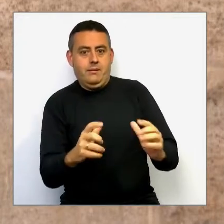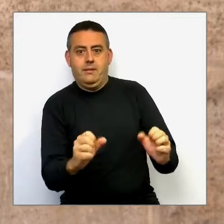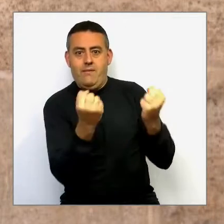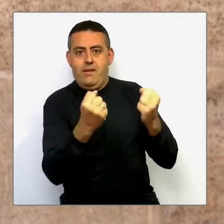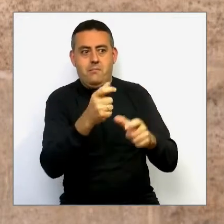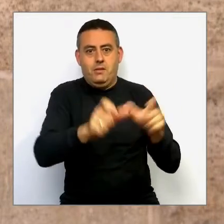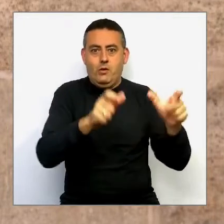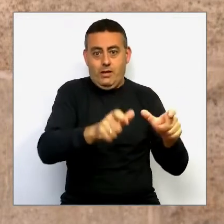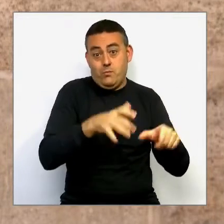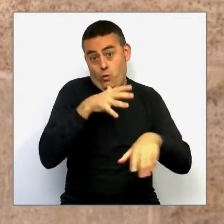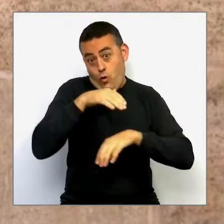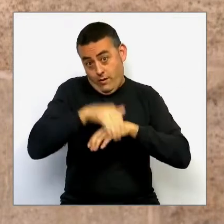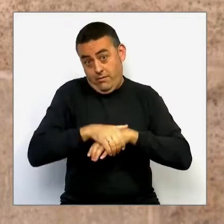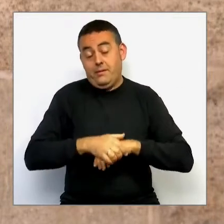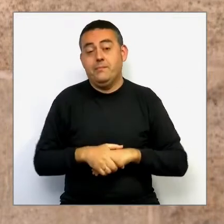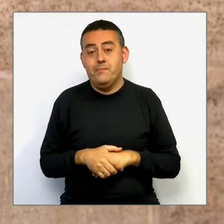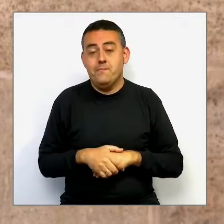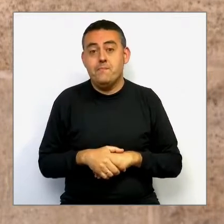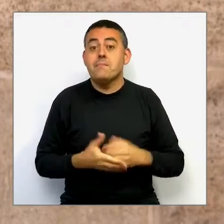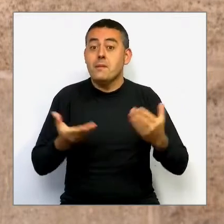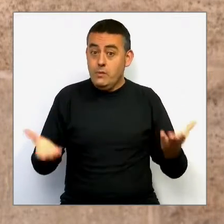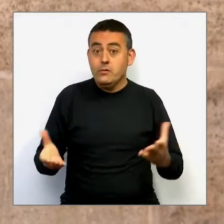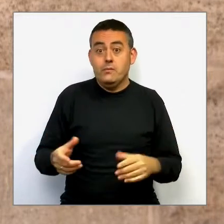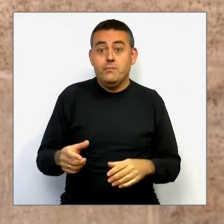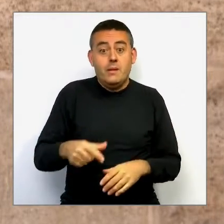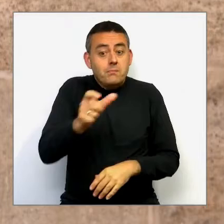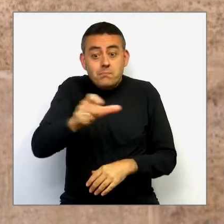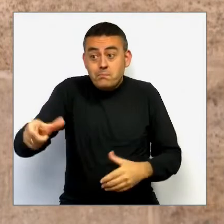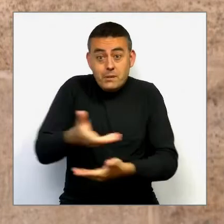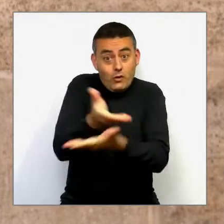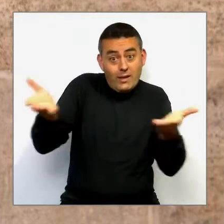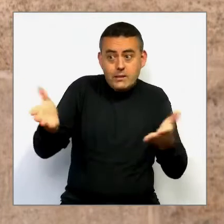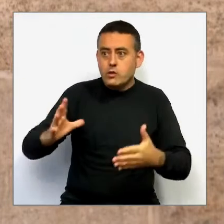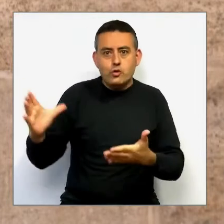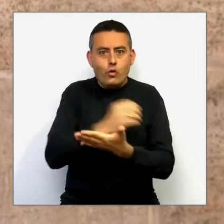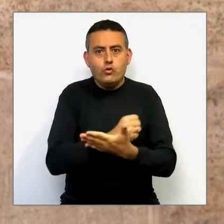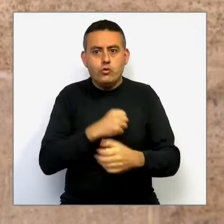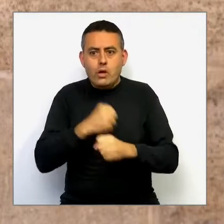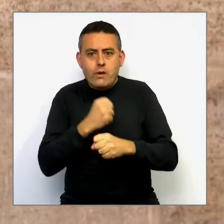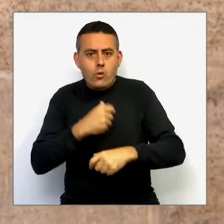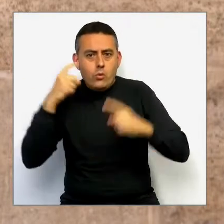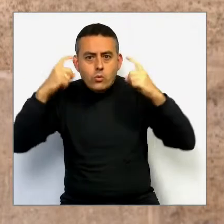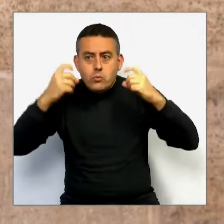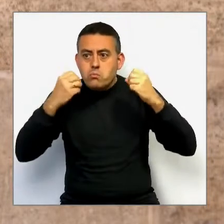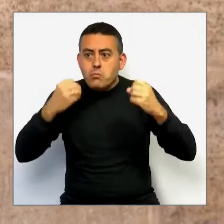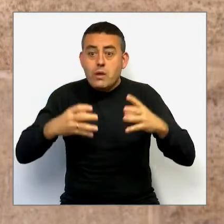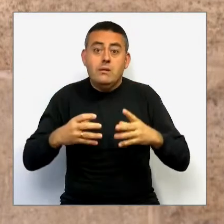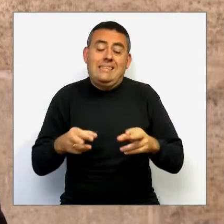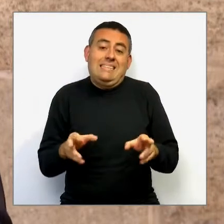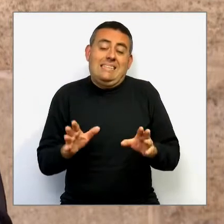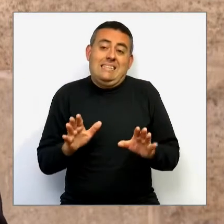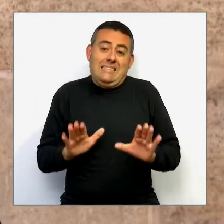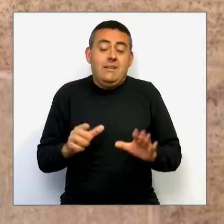convenciment del bon treball fet per tota la societat, hem d'abordar aquestes darreres 15 setmanes, aquestes darreres 15 dies.